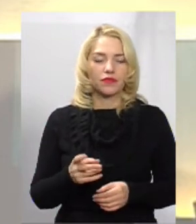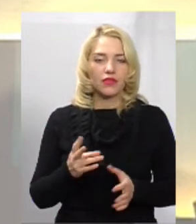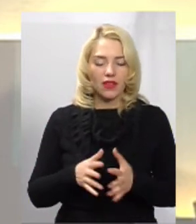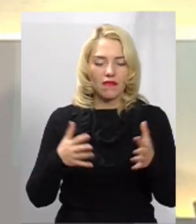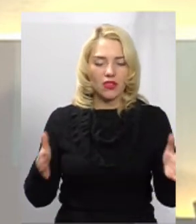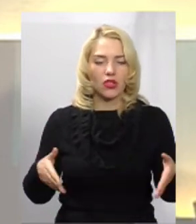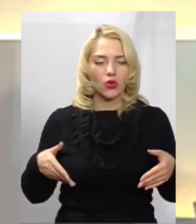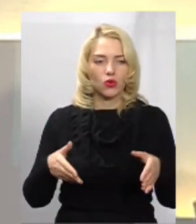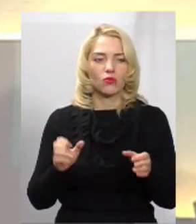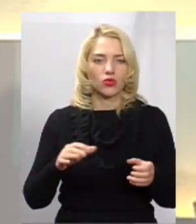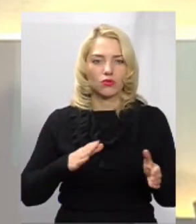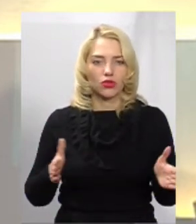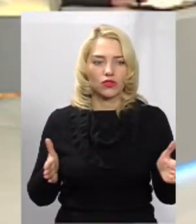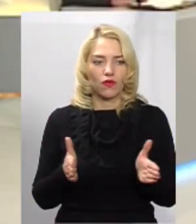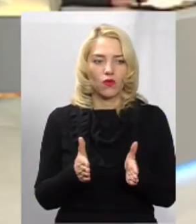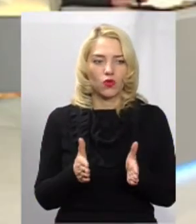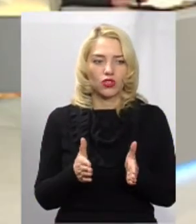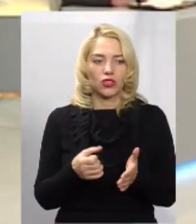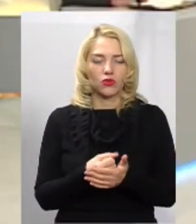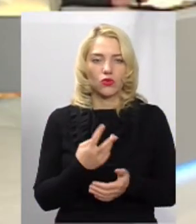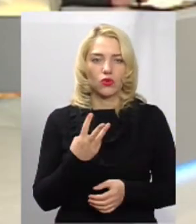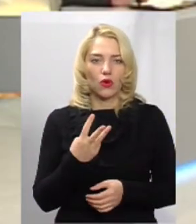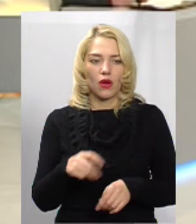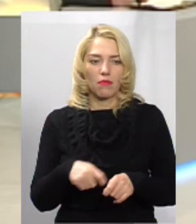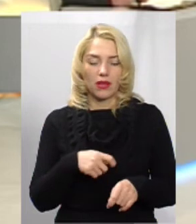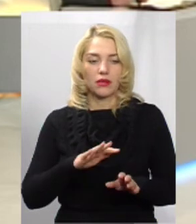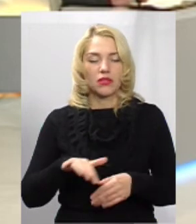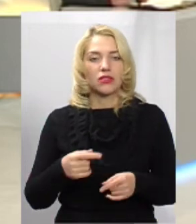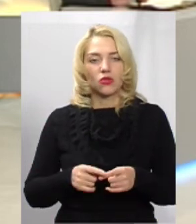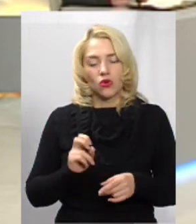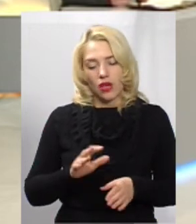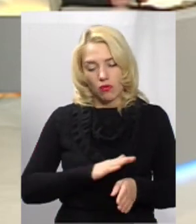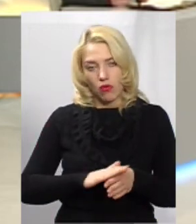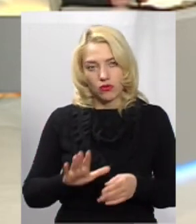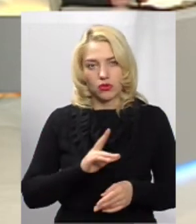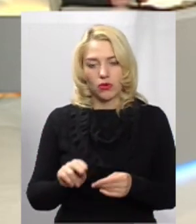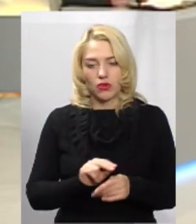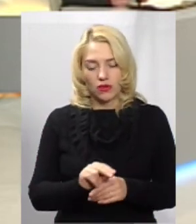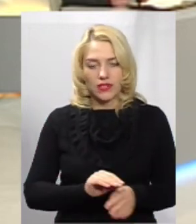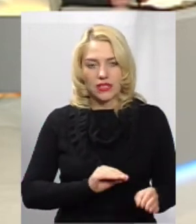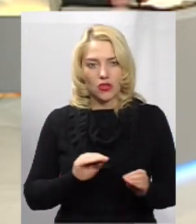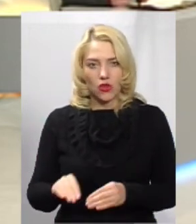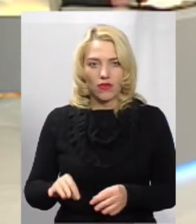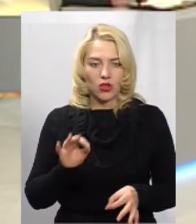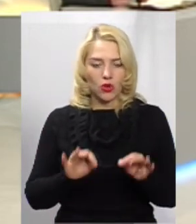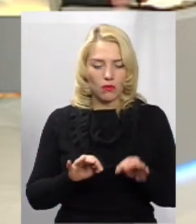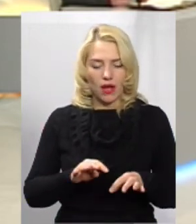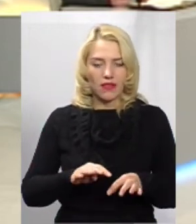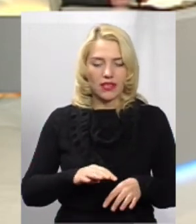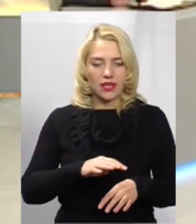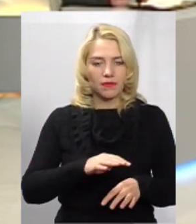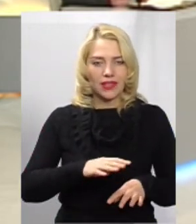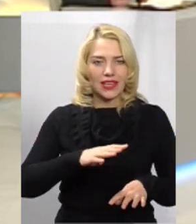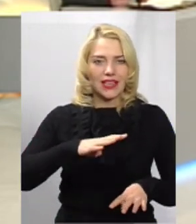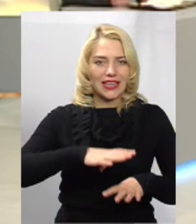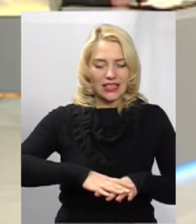може бути звужена до 3 метрів. Після того, як ми її повністю відремонтували, встановили нормальні зливові решітки на